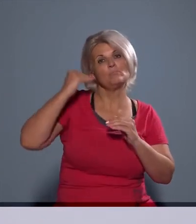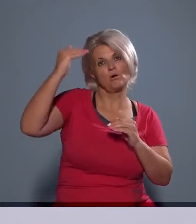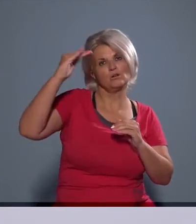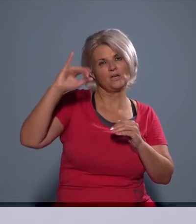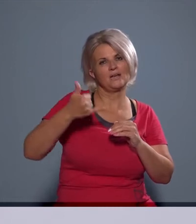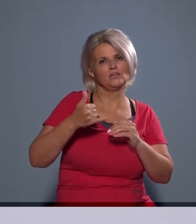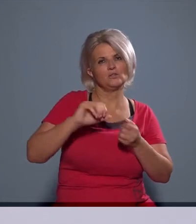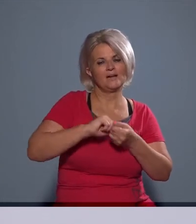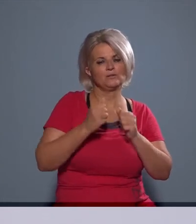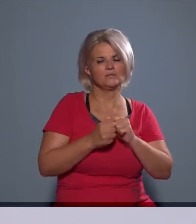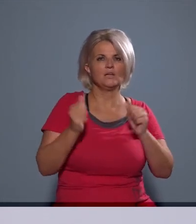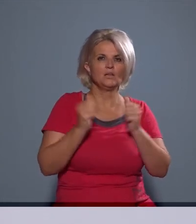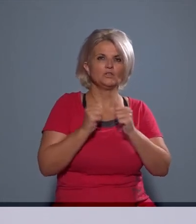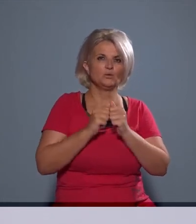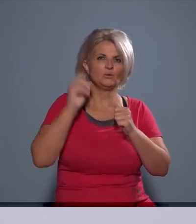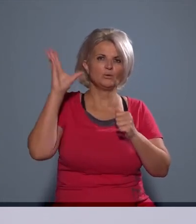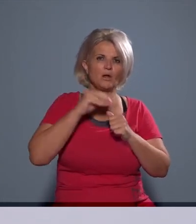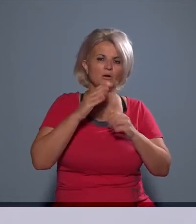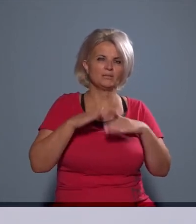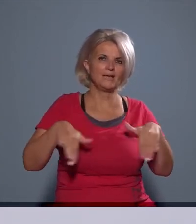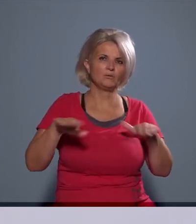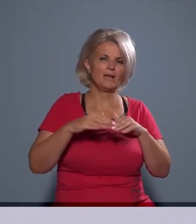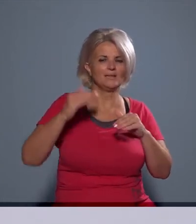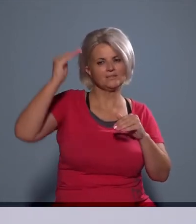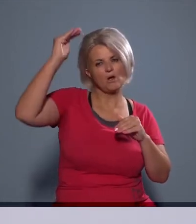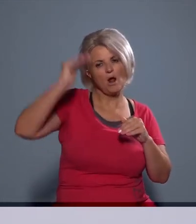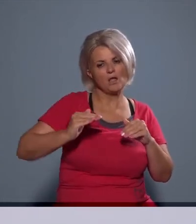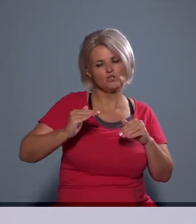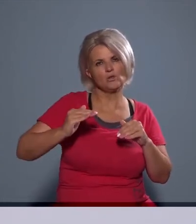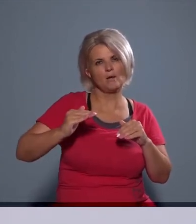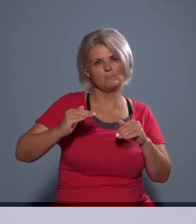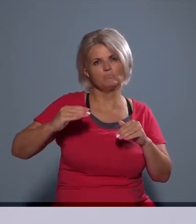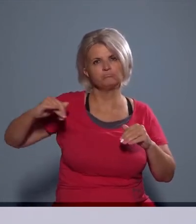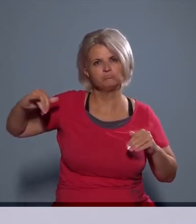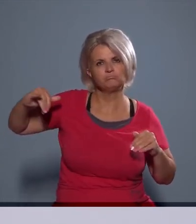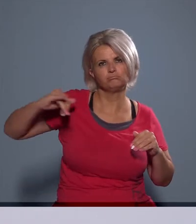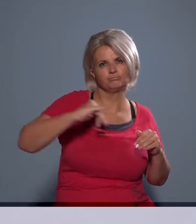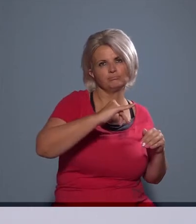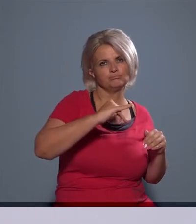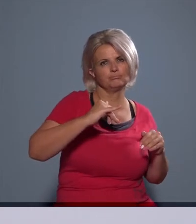a sűrű lakott területekhez alacsonyabban érnek oda a repülőgépek.